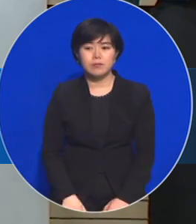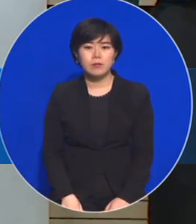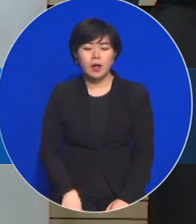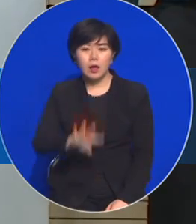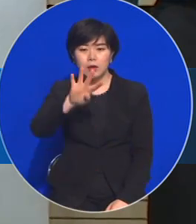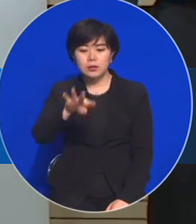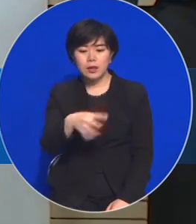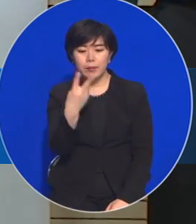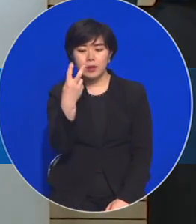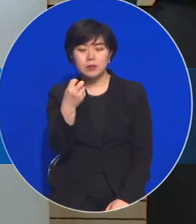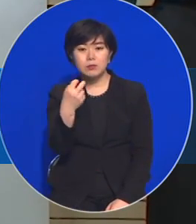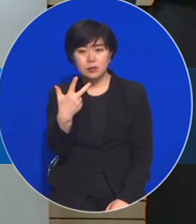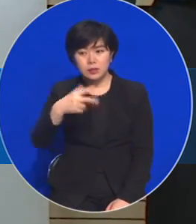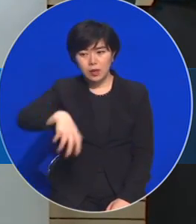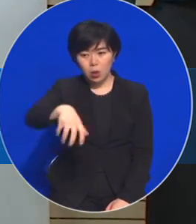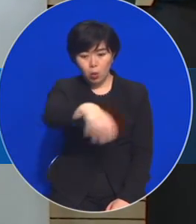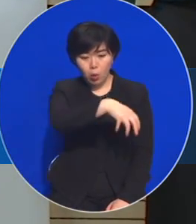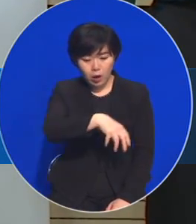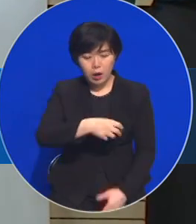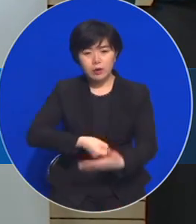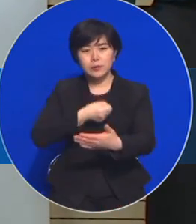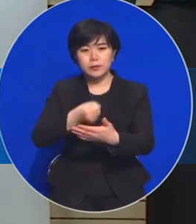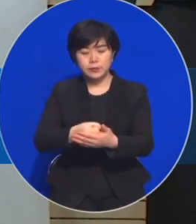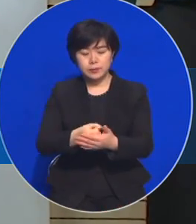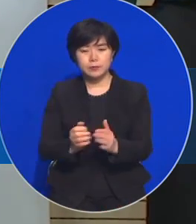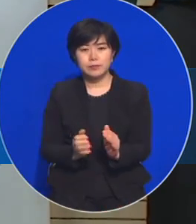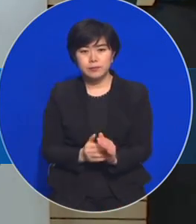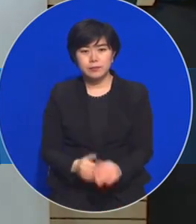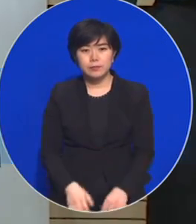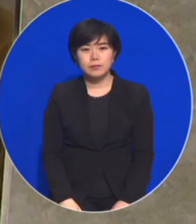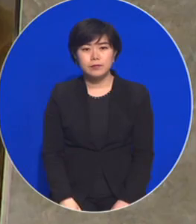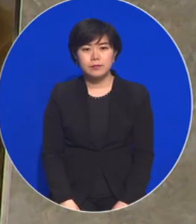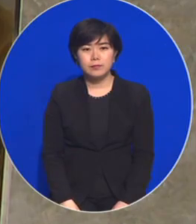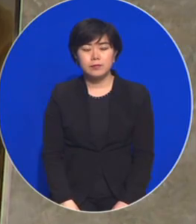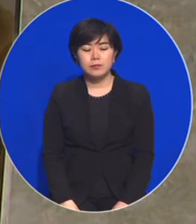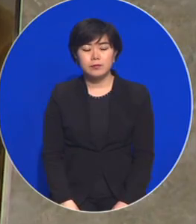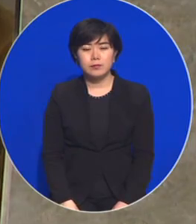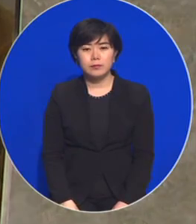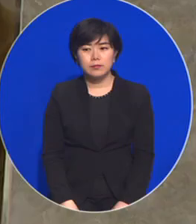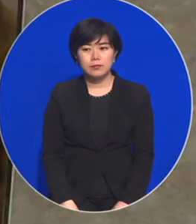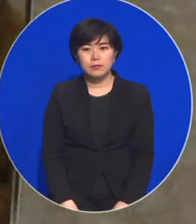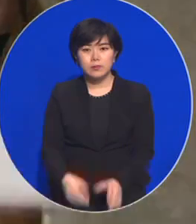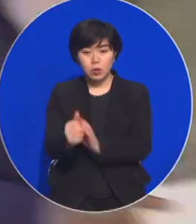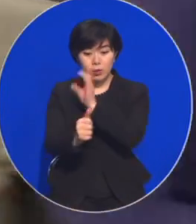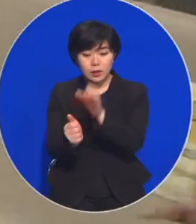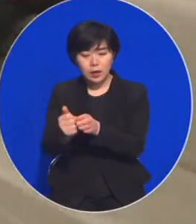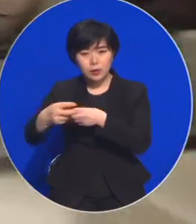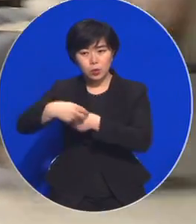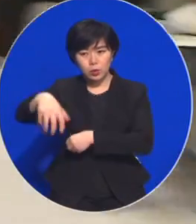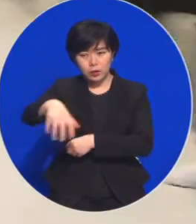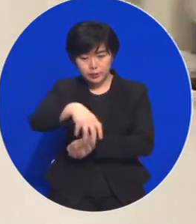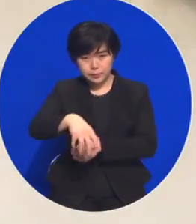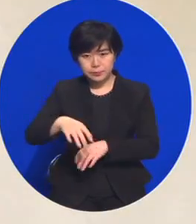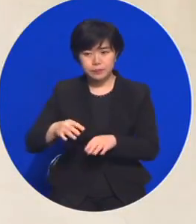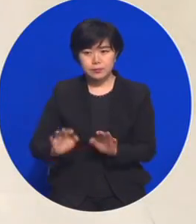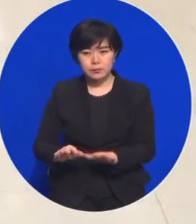427개소가 후보 시설로 선정되었습니다. 위탁의료기관은 기존